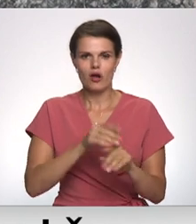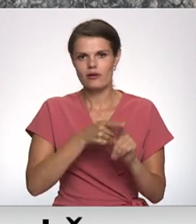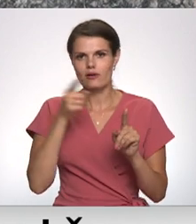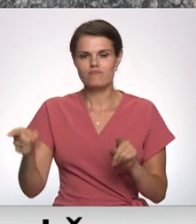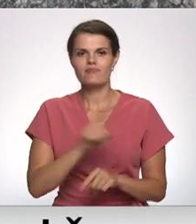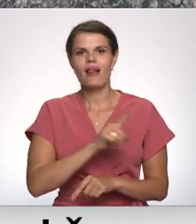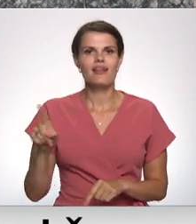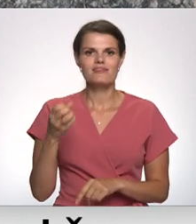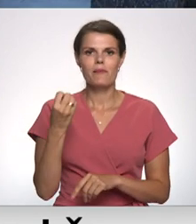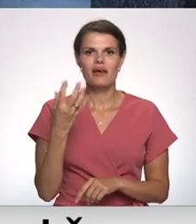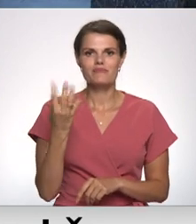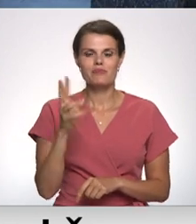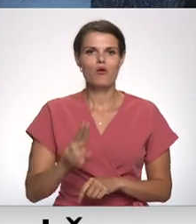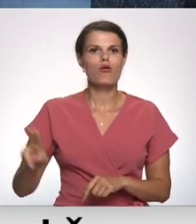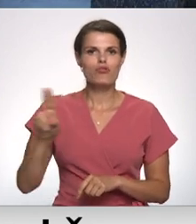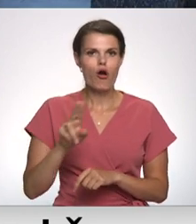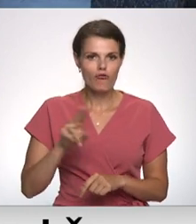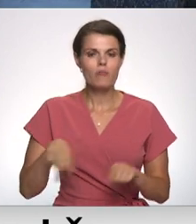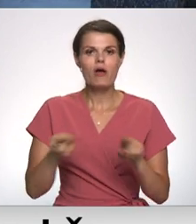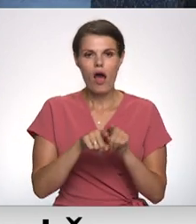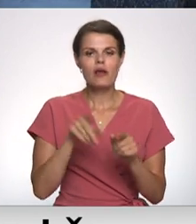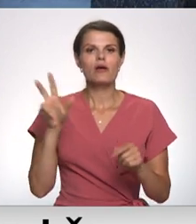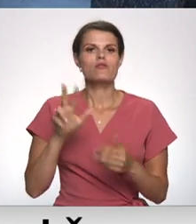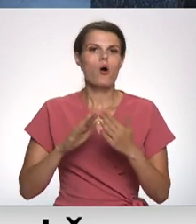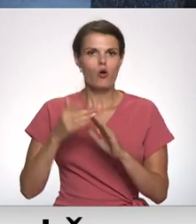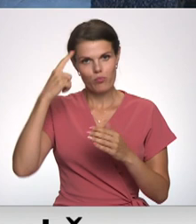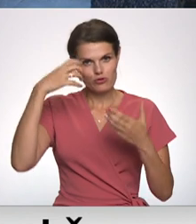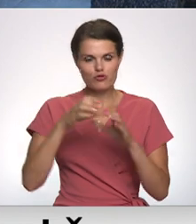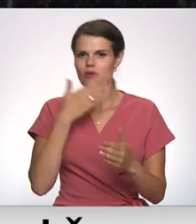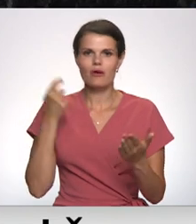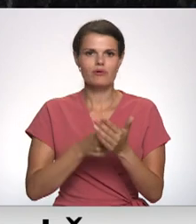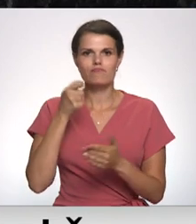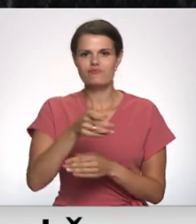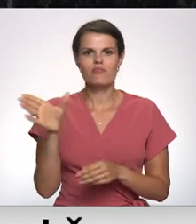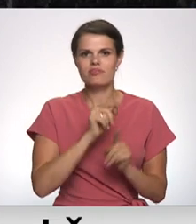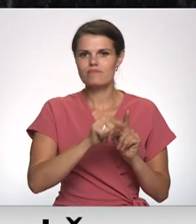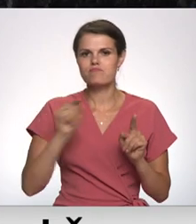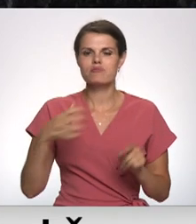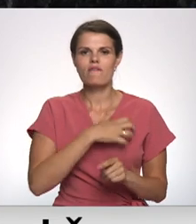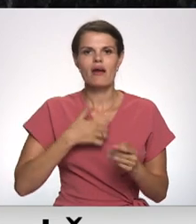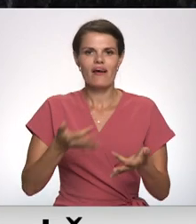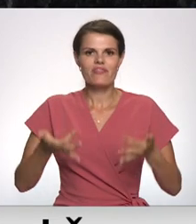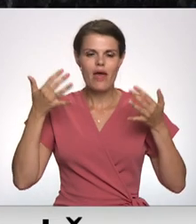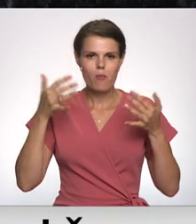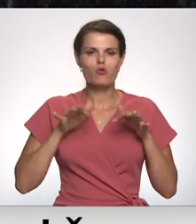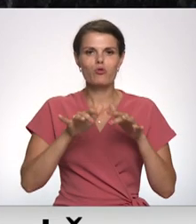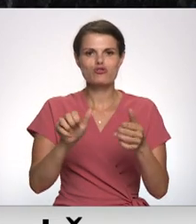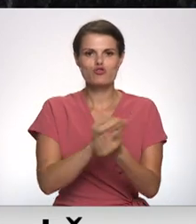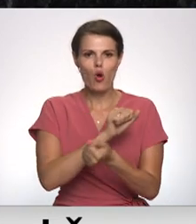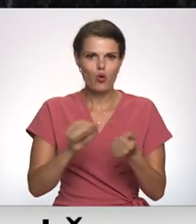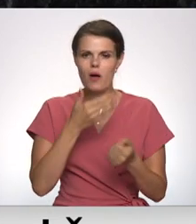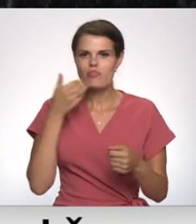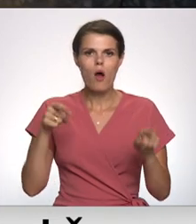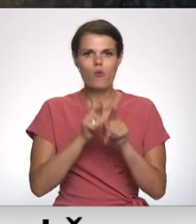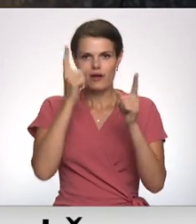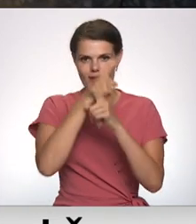līdz 15. novembri. To starp Daugavpils domeni nav iesniegusi visus nepieciešamos demontāžas procesa dokumentus, nav